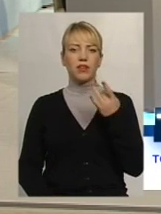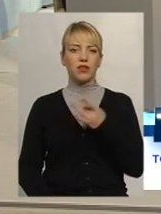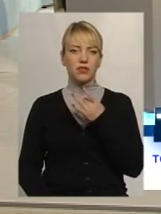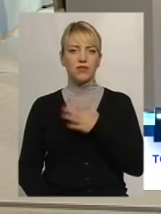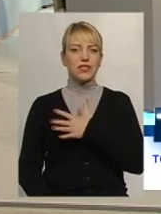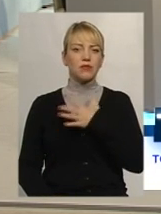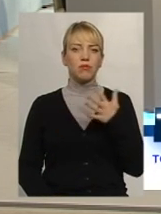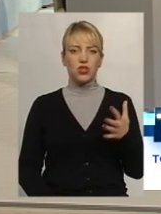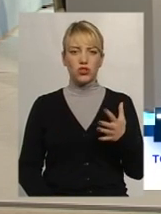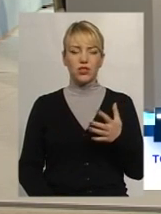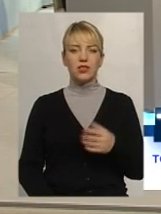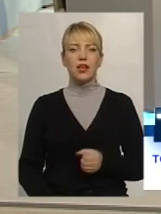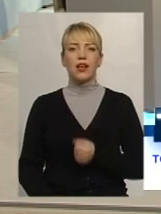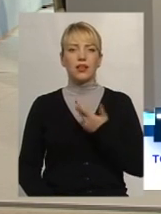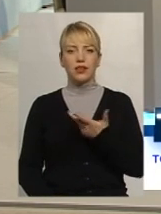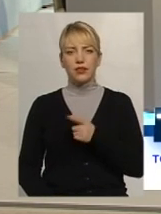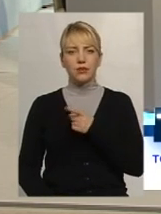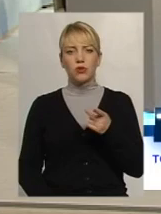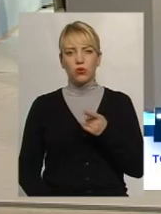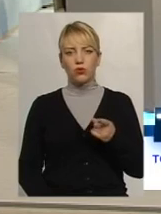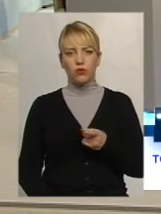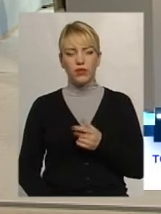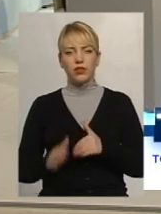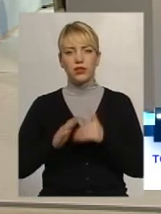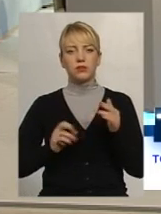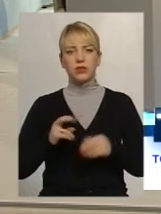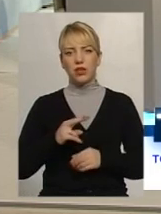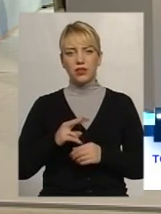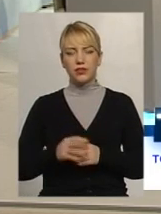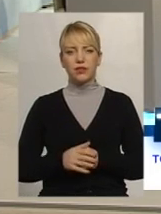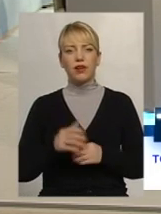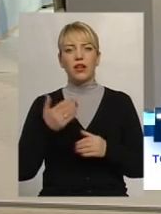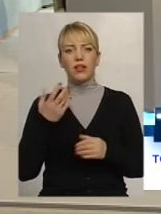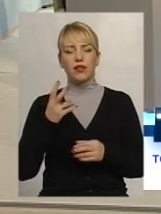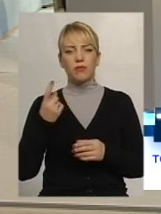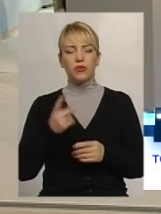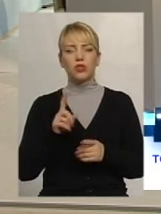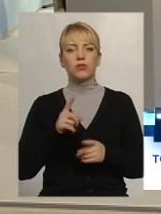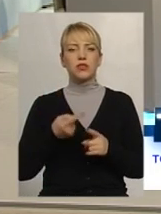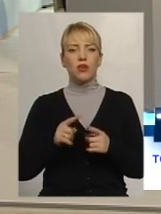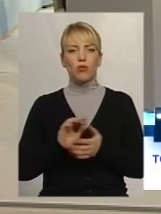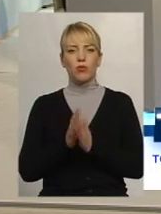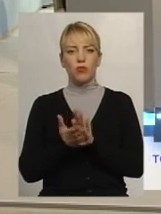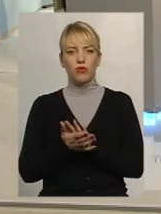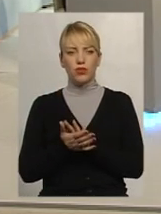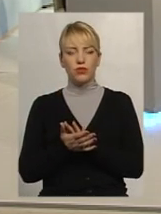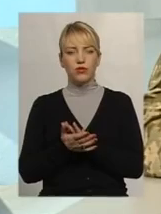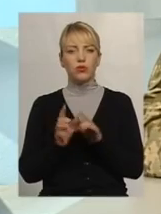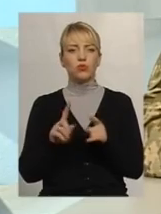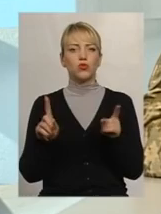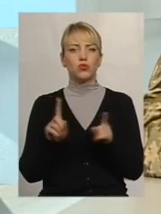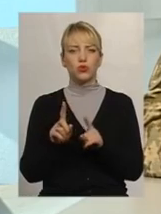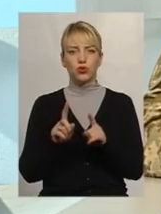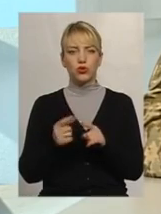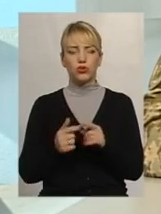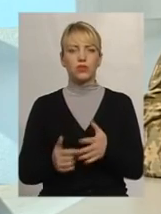кількість підготовлених фахівців. Насамперед, чим було це обумовлено? Тому що з